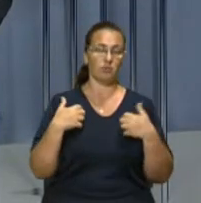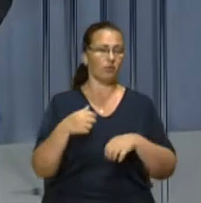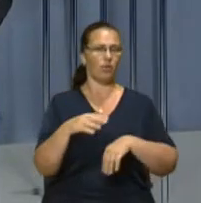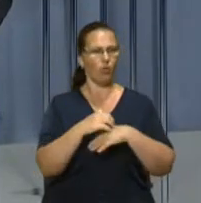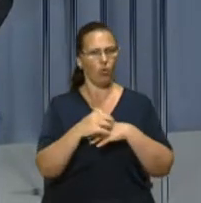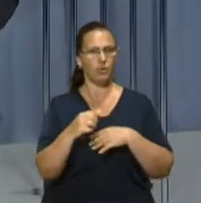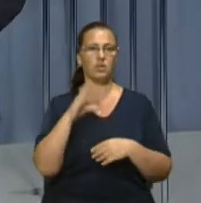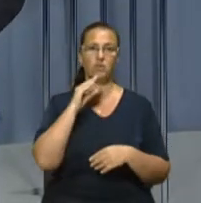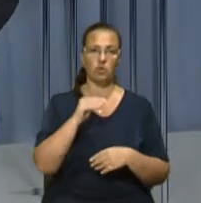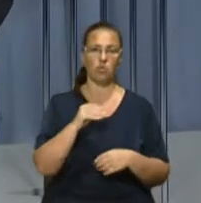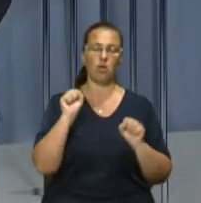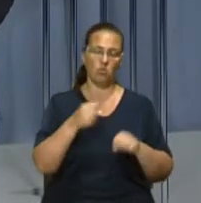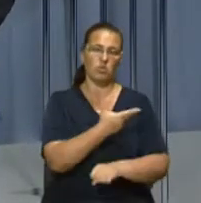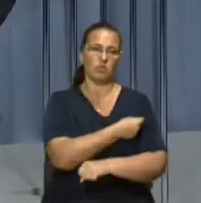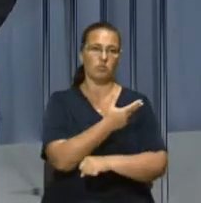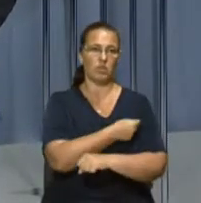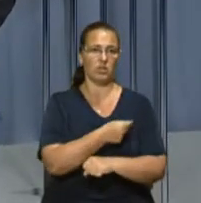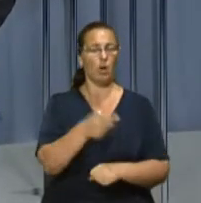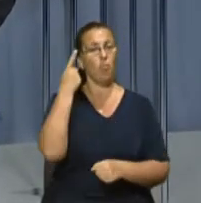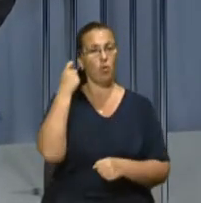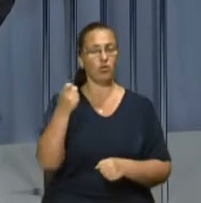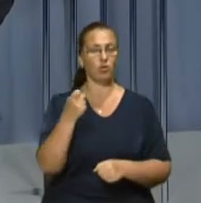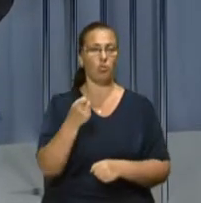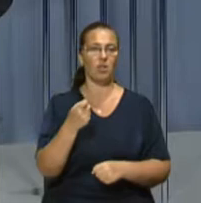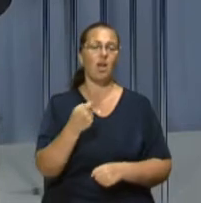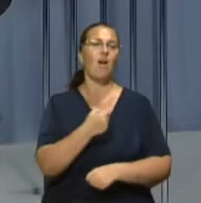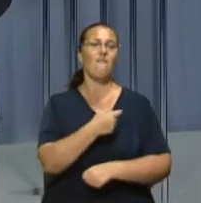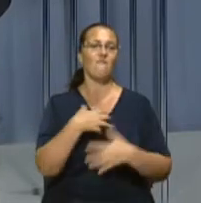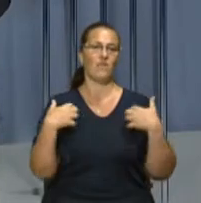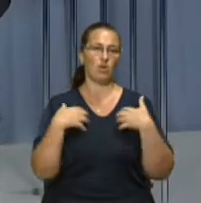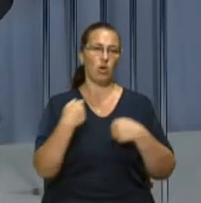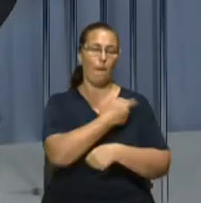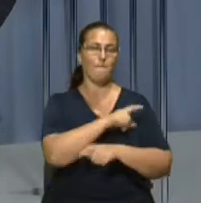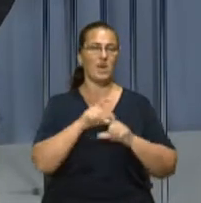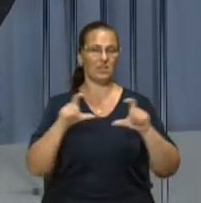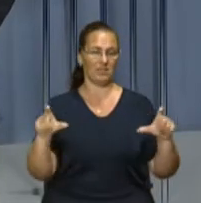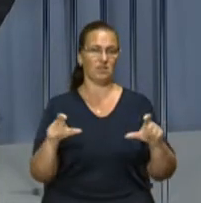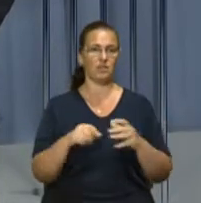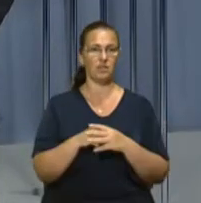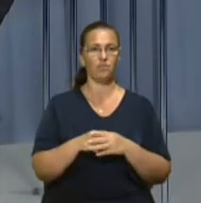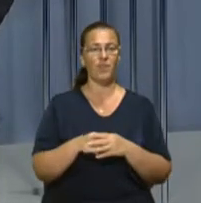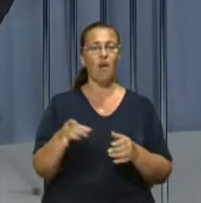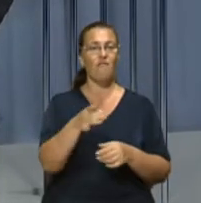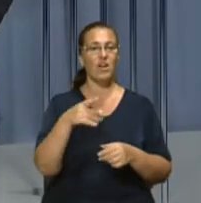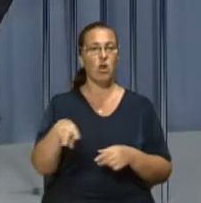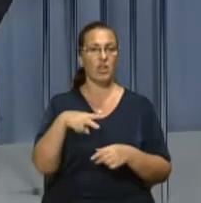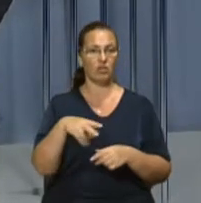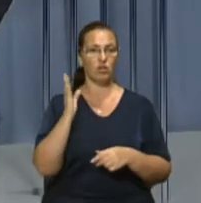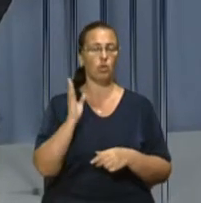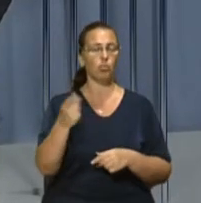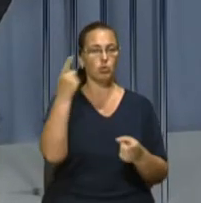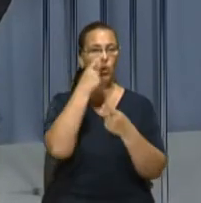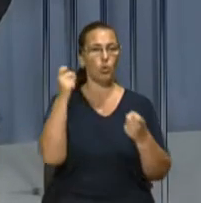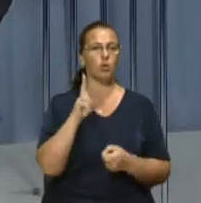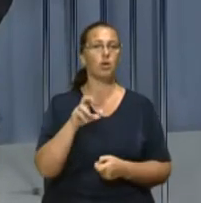Про це повідомив начальник Львівської міської державної лікарні ветеринарної медицини Орест Крук. Також в районі Ливандівки буде оголошено